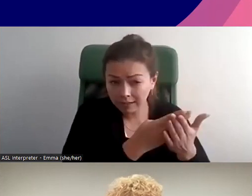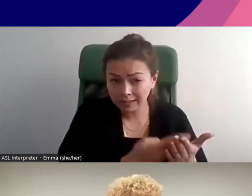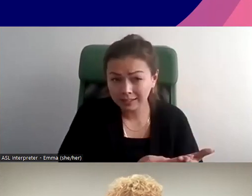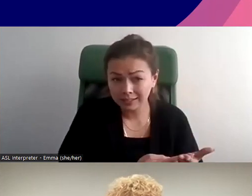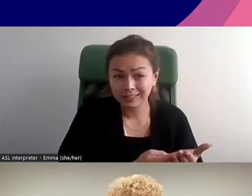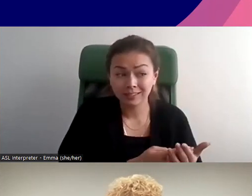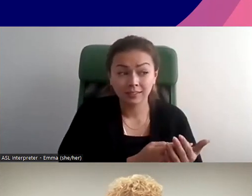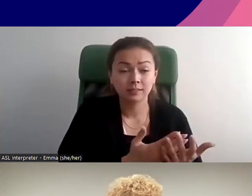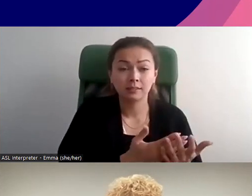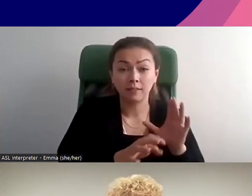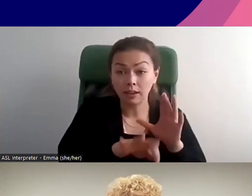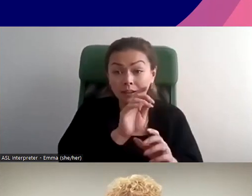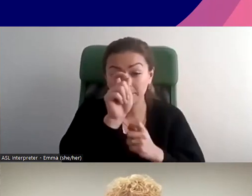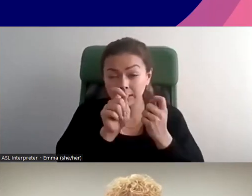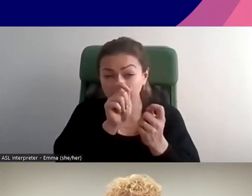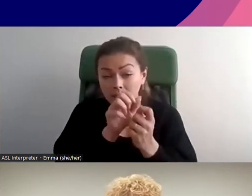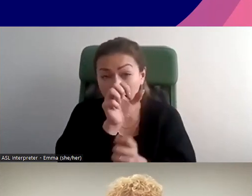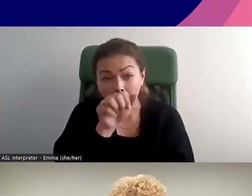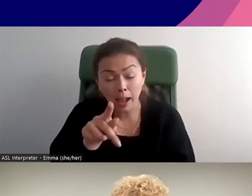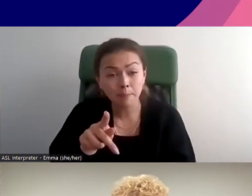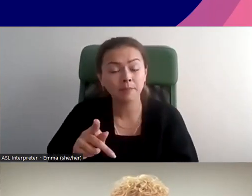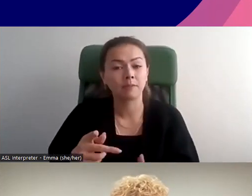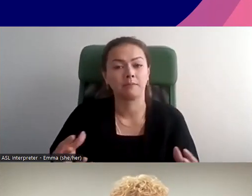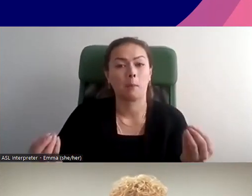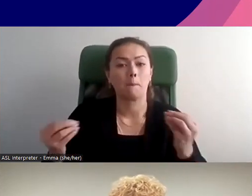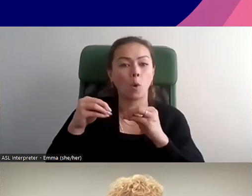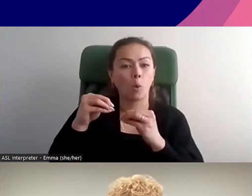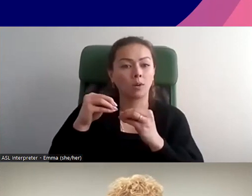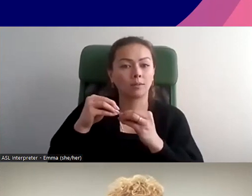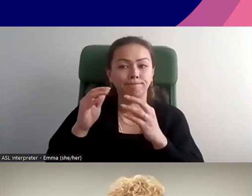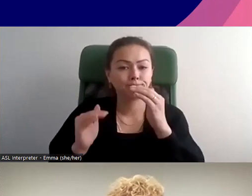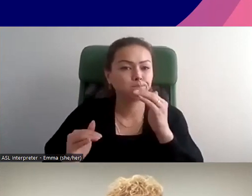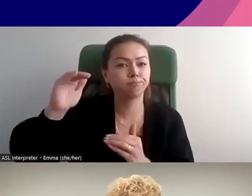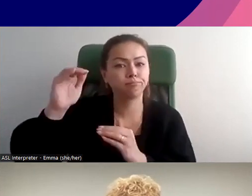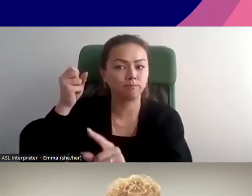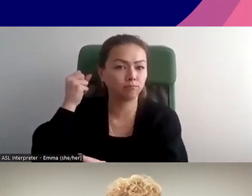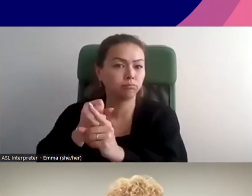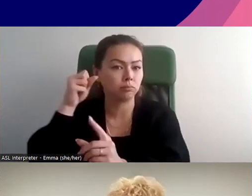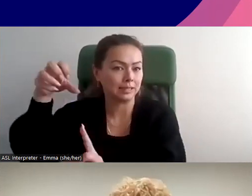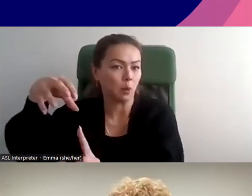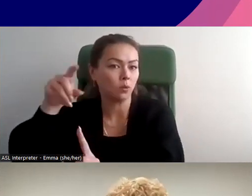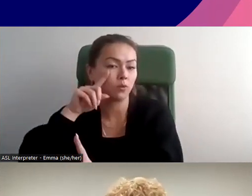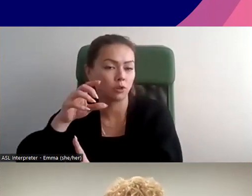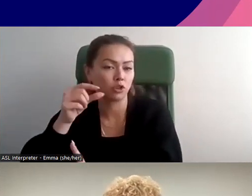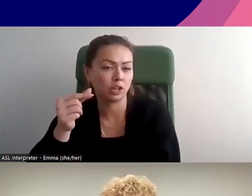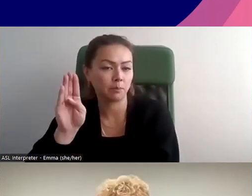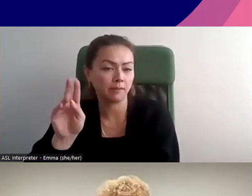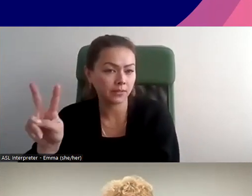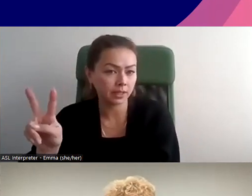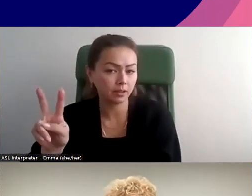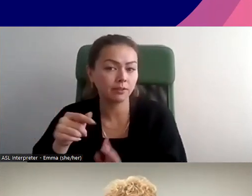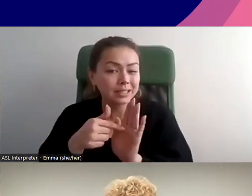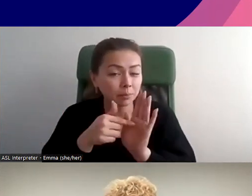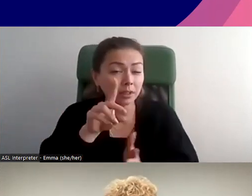applications comme Discord pourraient être plus susceptibles d'exposer les jeunes à de la violence fondée sur le genre en ligne? Si c'est le cas,